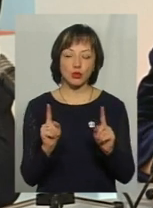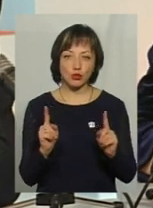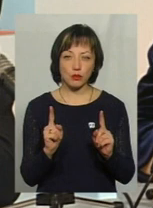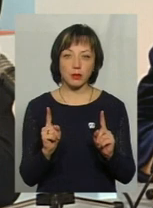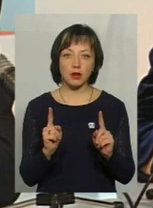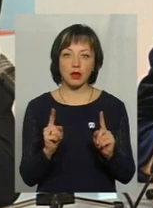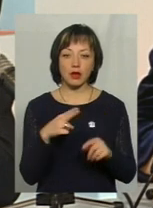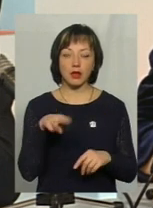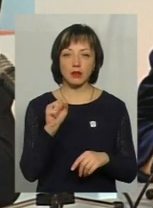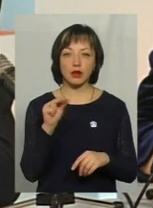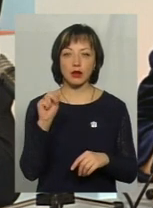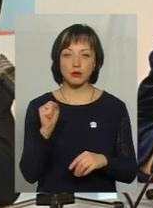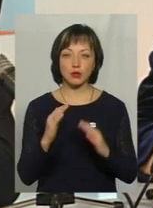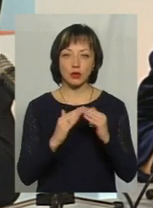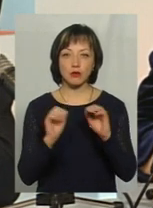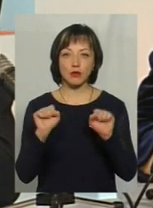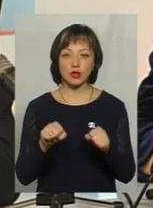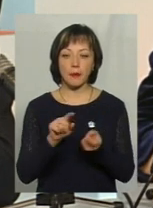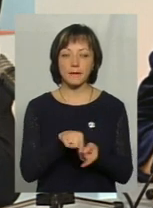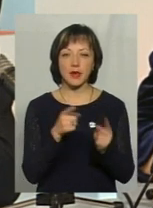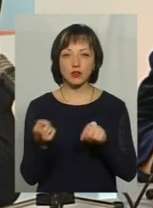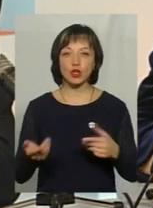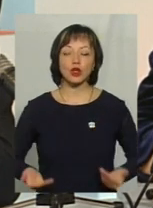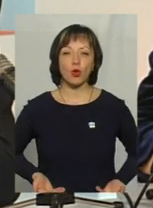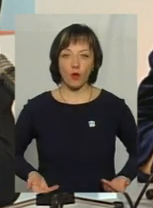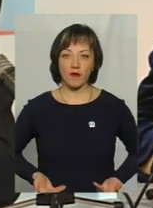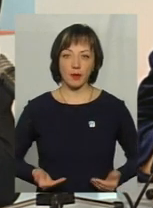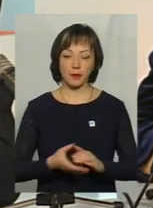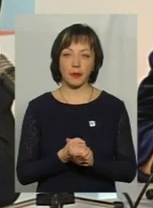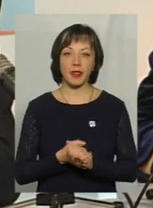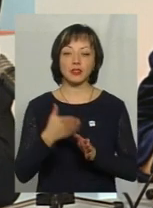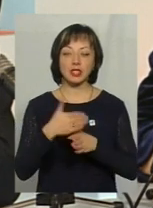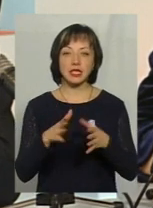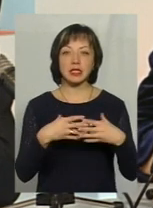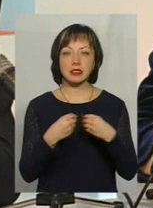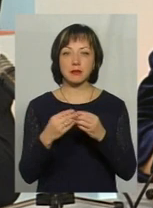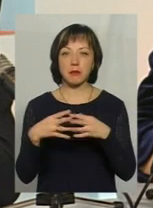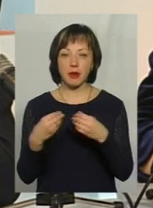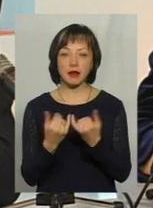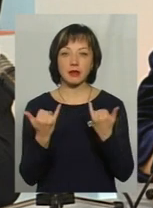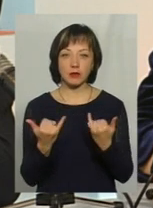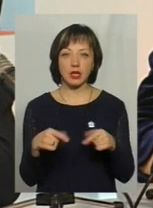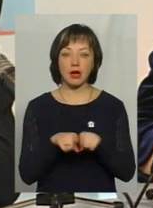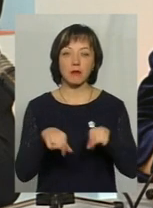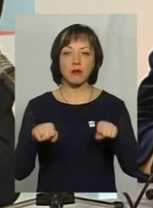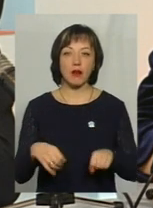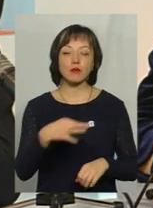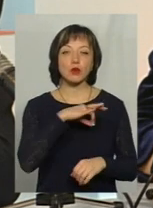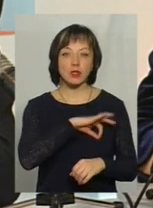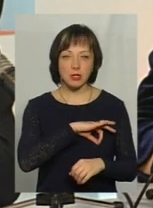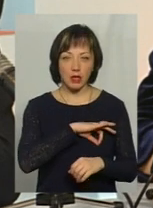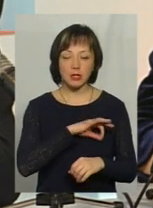дачний будиночок можна було перевести у житловий. Частина сімей на сьогодні вже таким правом скористалася,